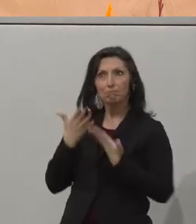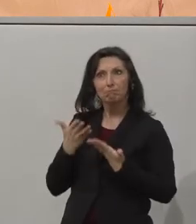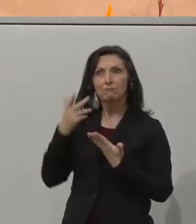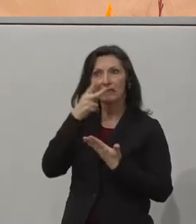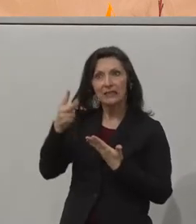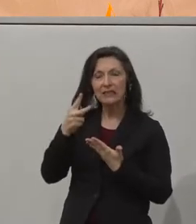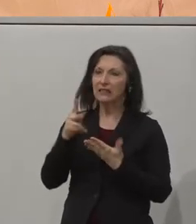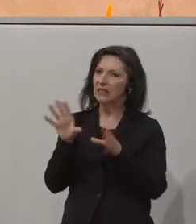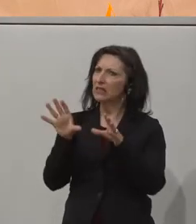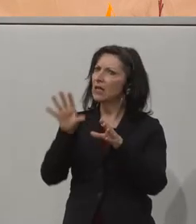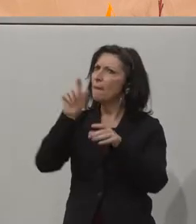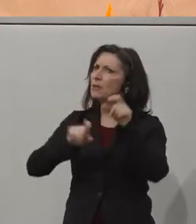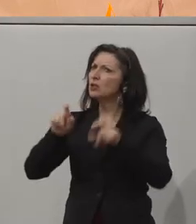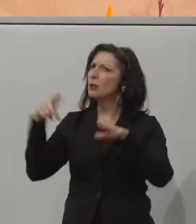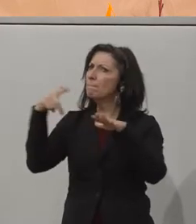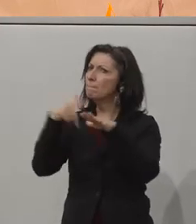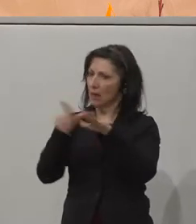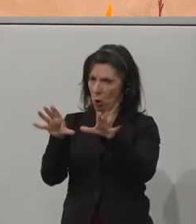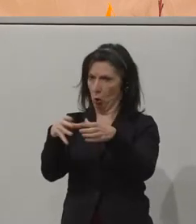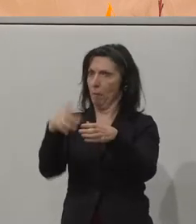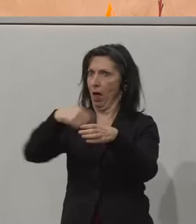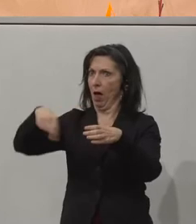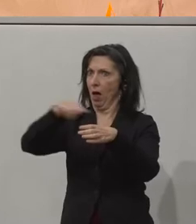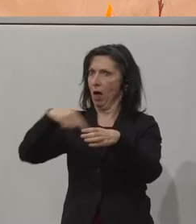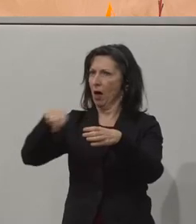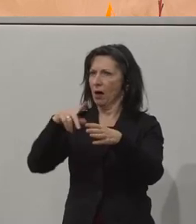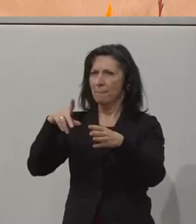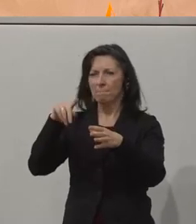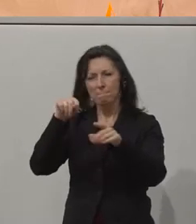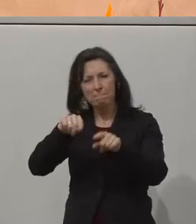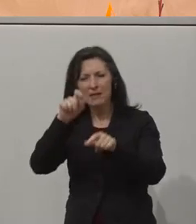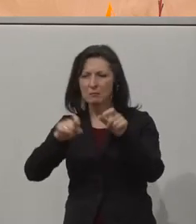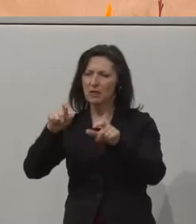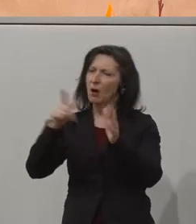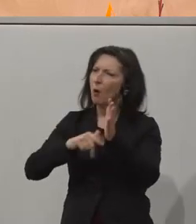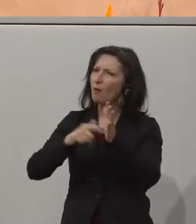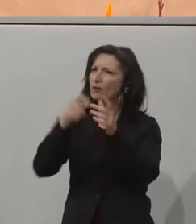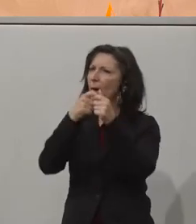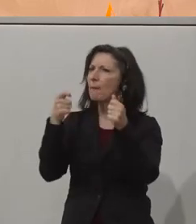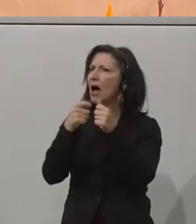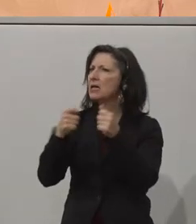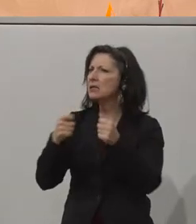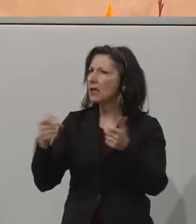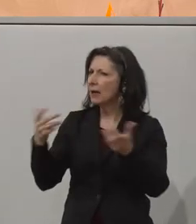Gruppe von Menschen mit Behinderung, die oftmals in den Maßnahmennetzen nicht immer